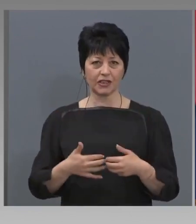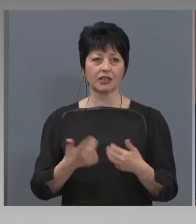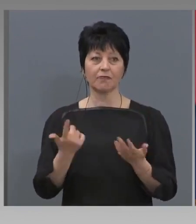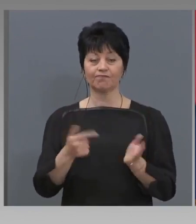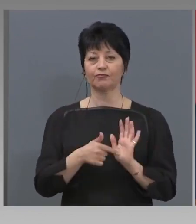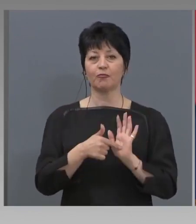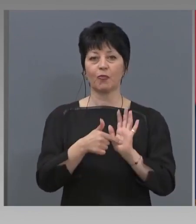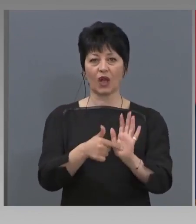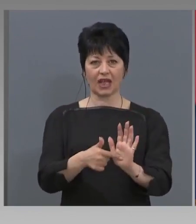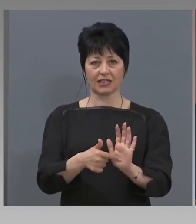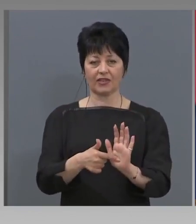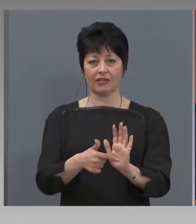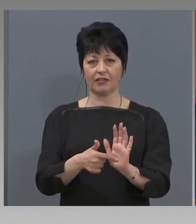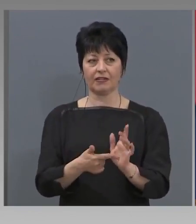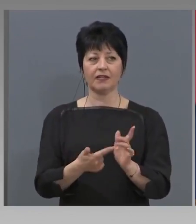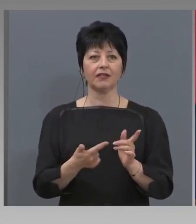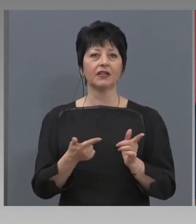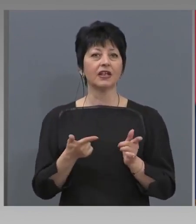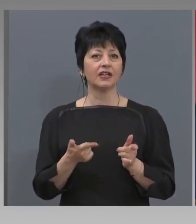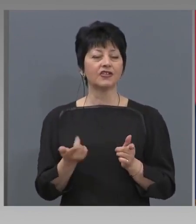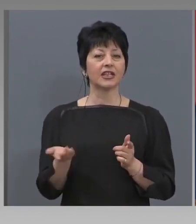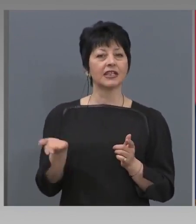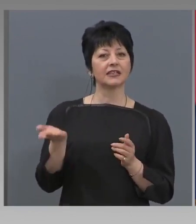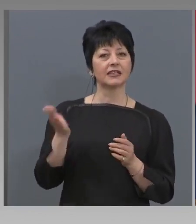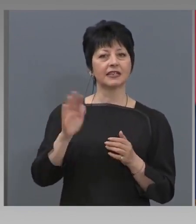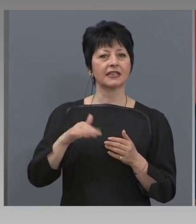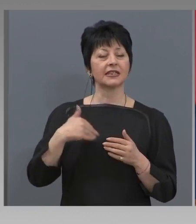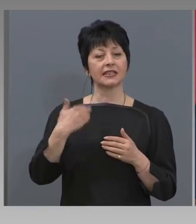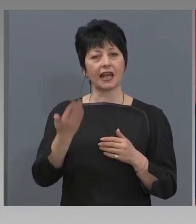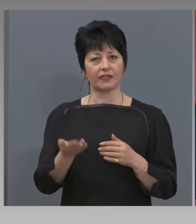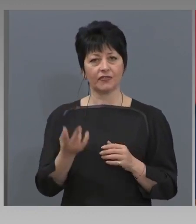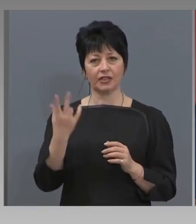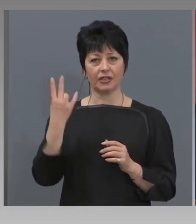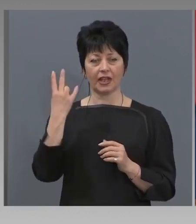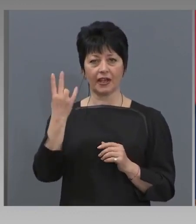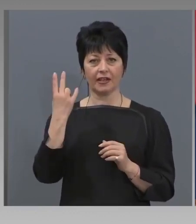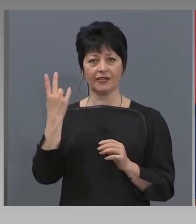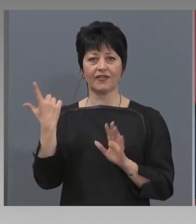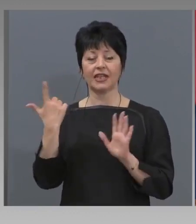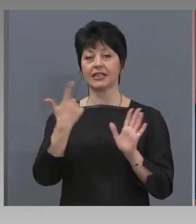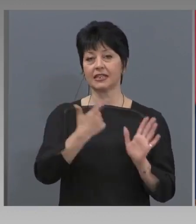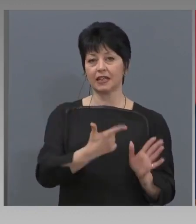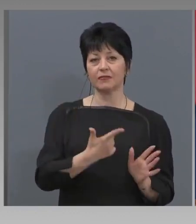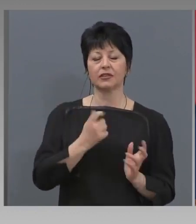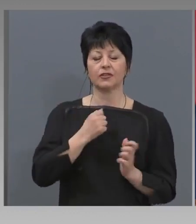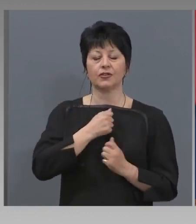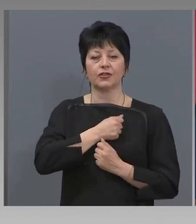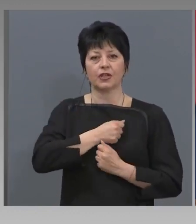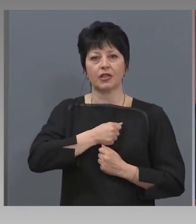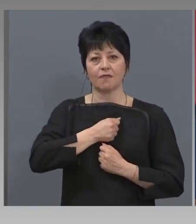показват, че в следващите две седмици ще ни е много трудно.